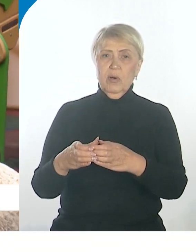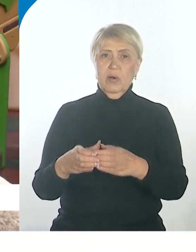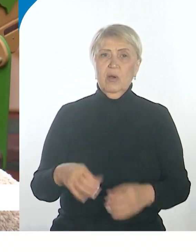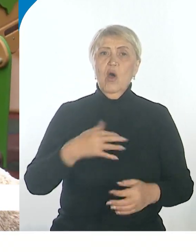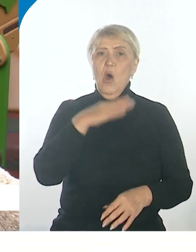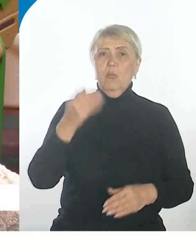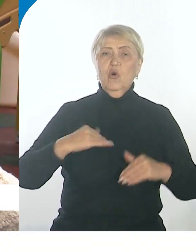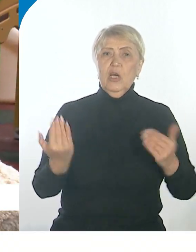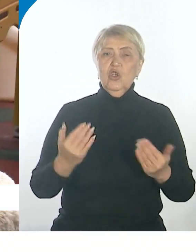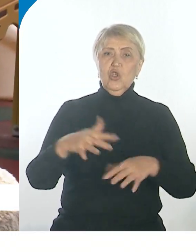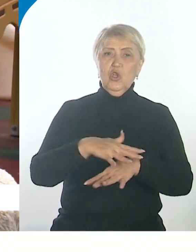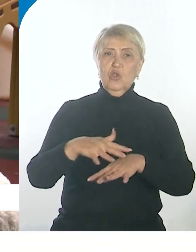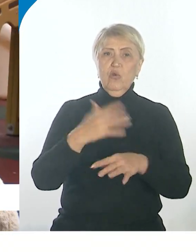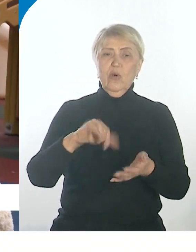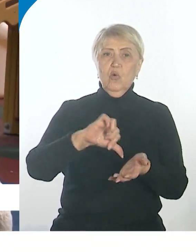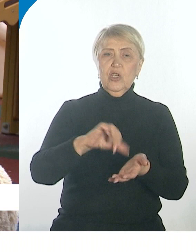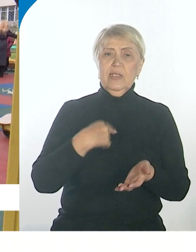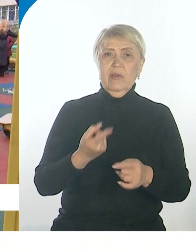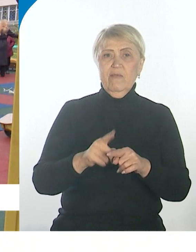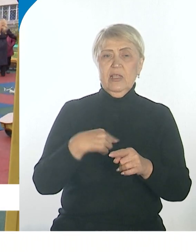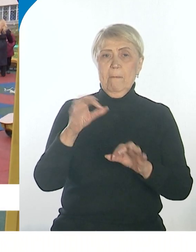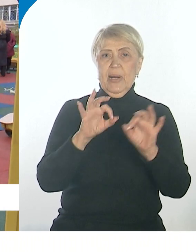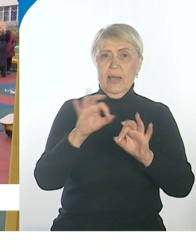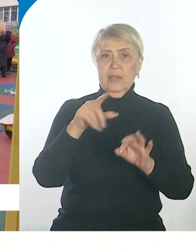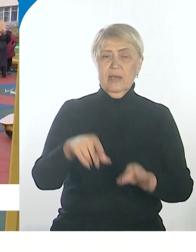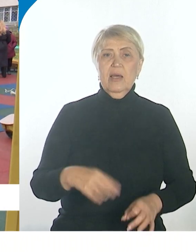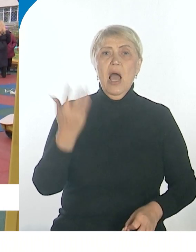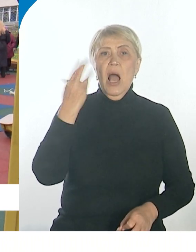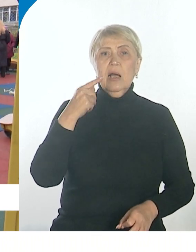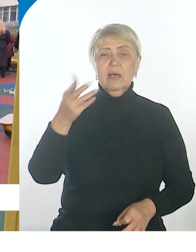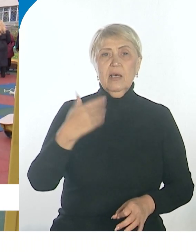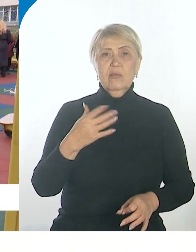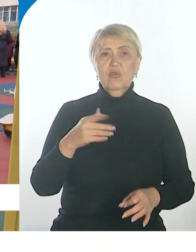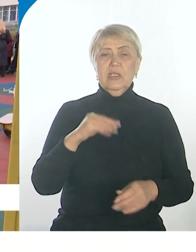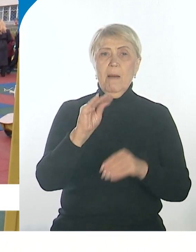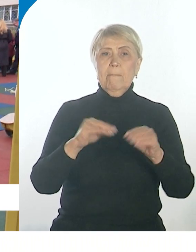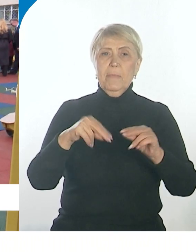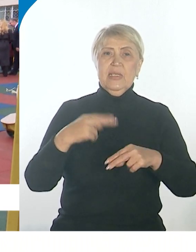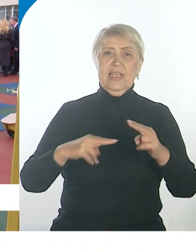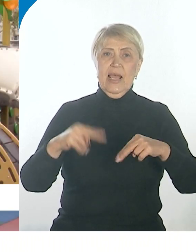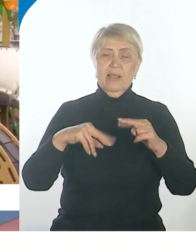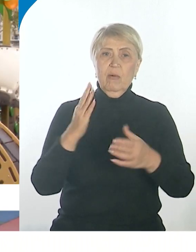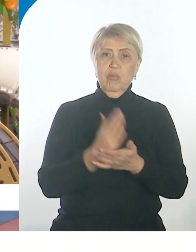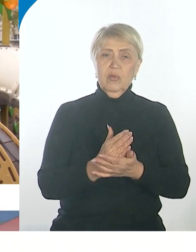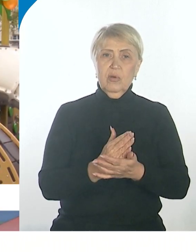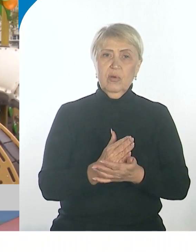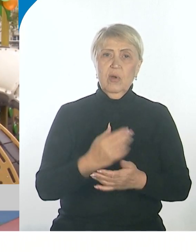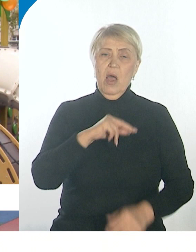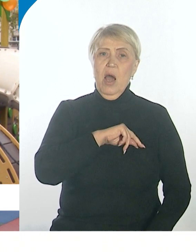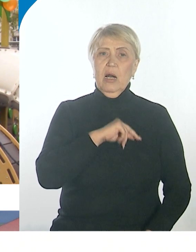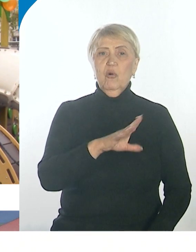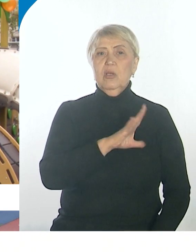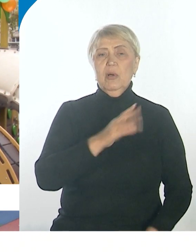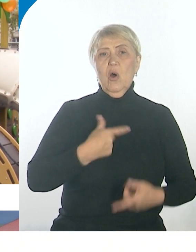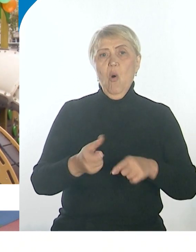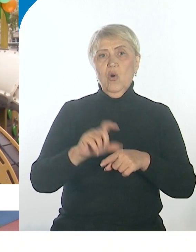Многие из жильцов участвовали в разработке дизайн-проекта и ждали, когда подрядчик воплотит их смелые решения в жизнь. Работы было, конечно, очень много. Все